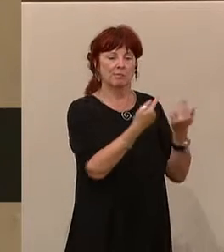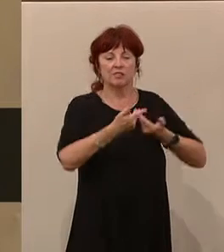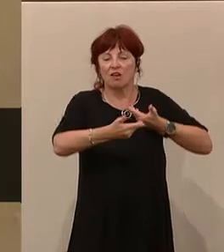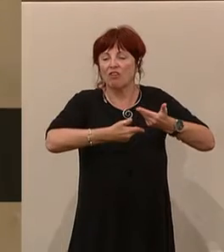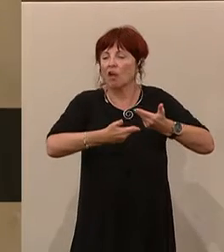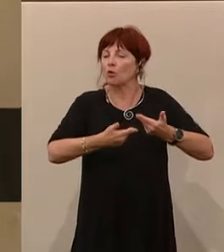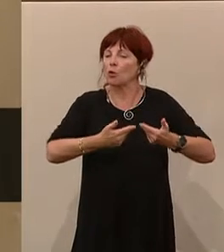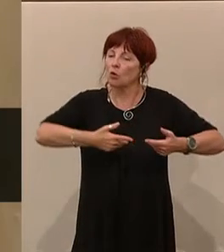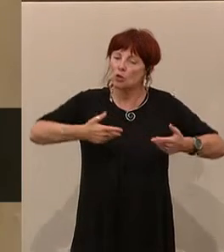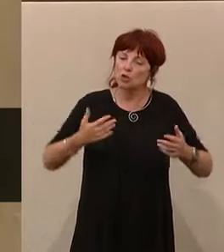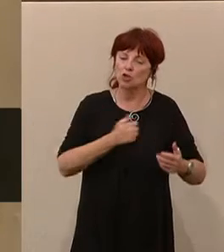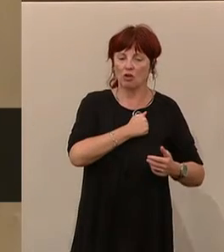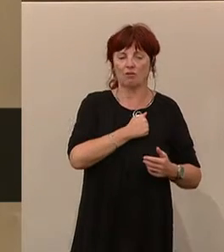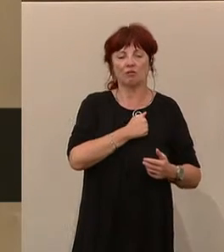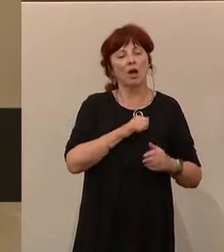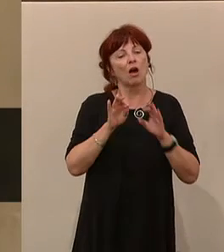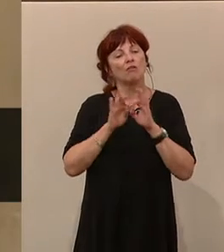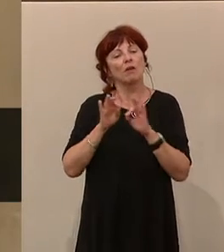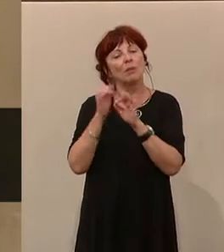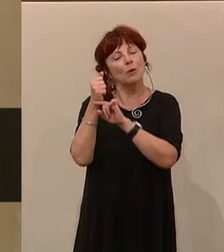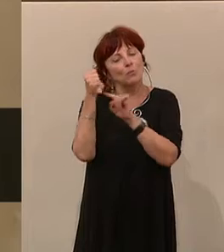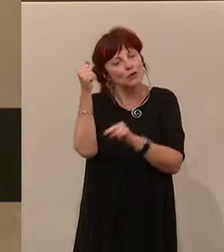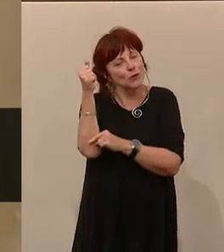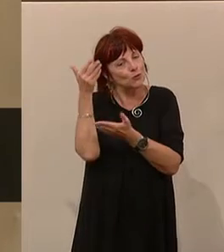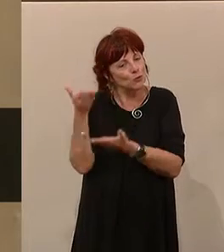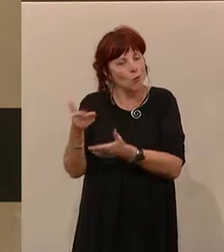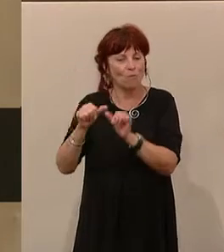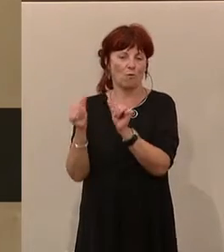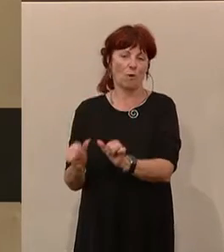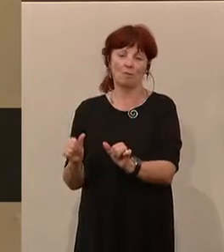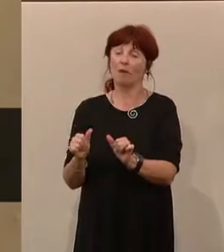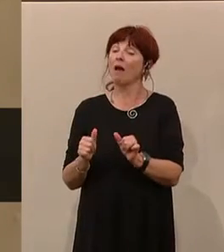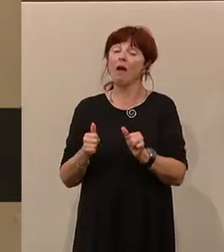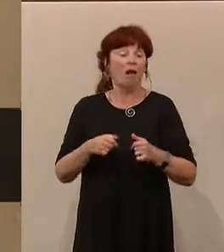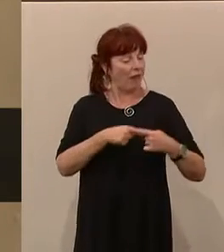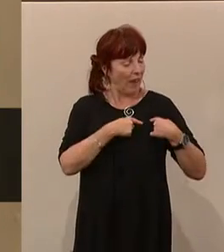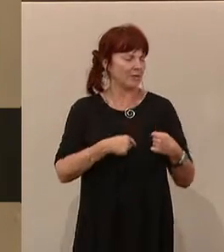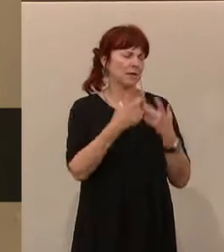dieses Familienbudget so, wie es ist, aufzustellen. Herzliche Gratulation und danke, Frau Minister.